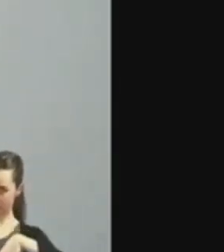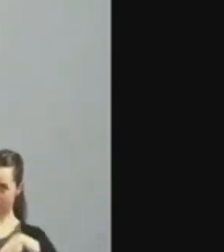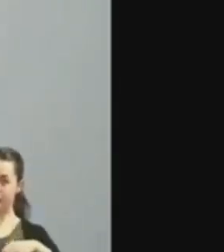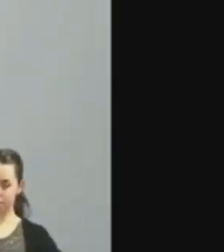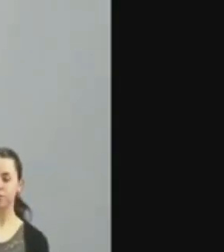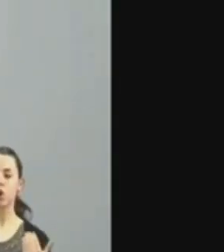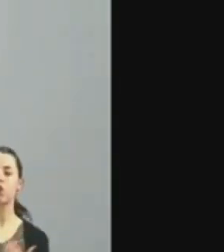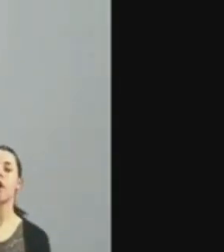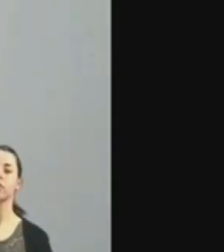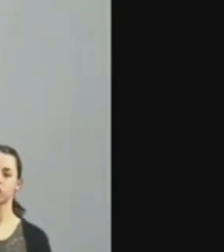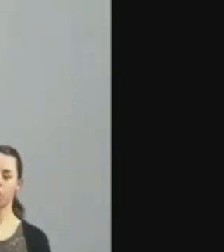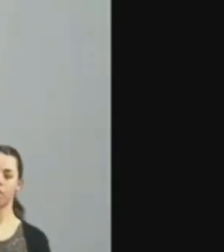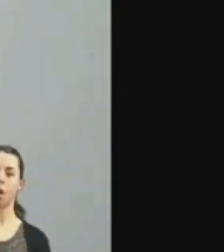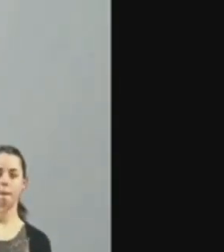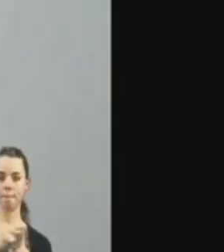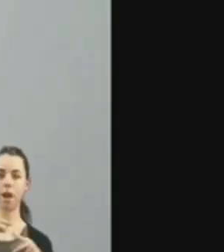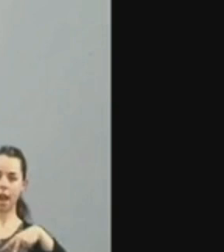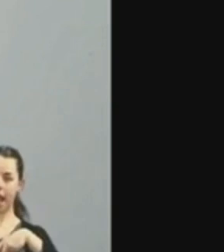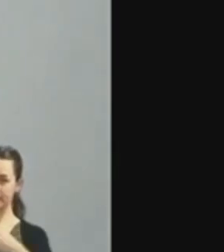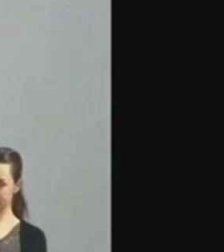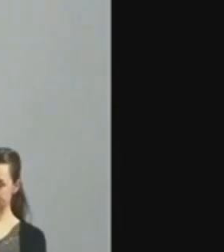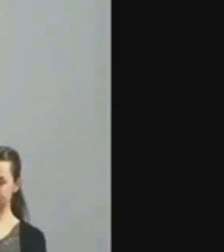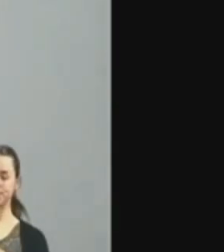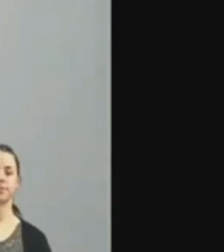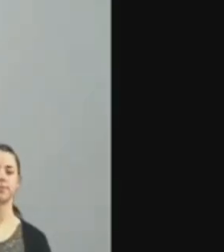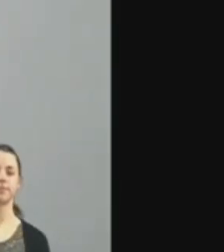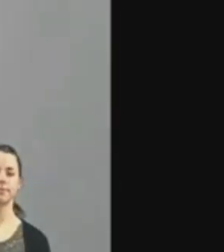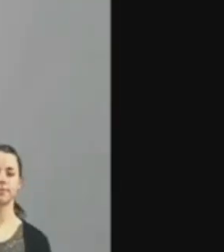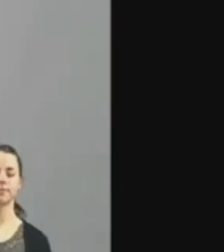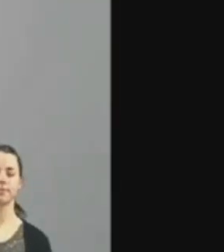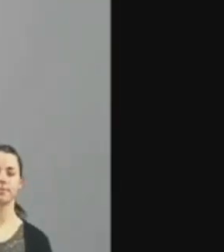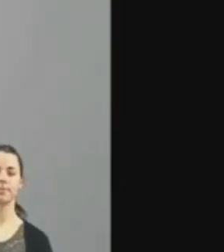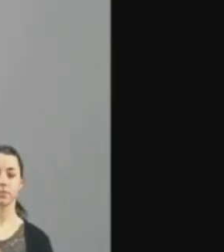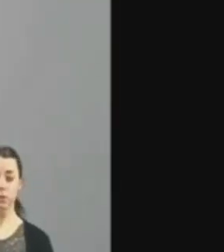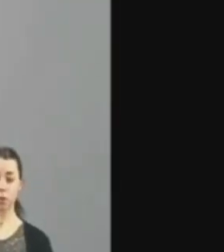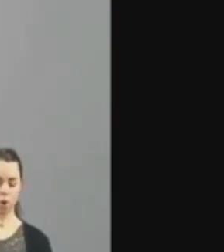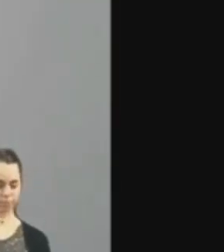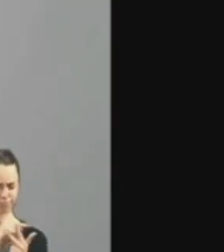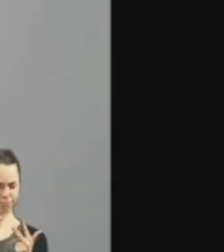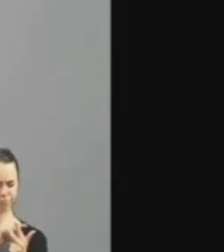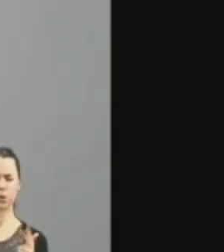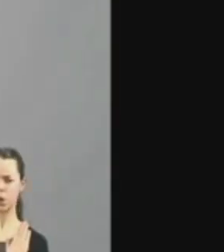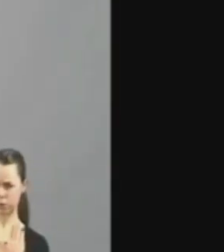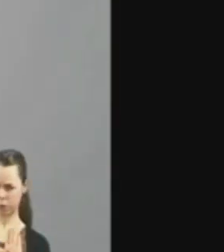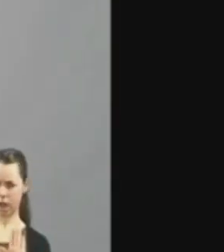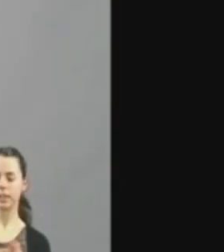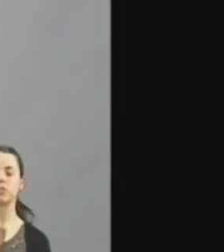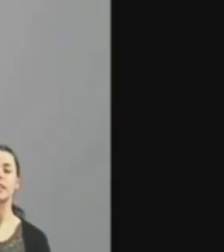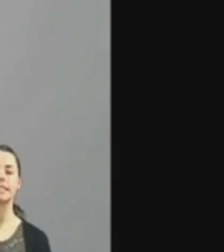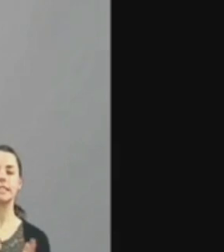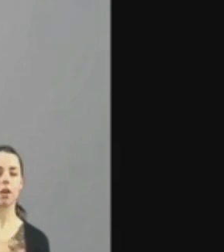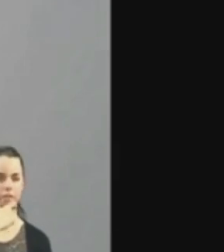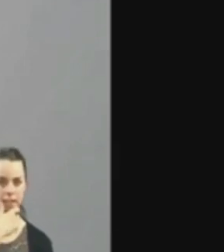za a, změní se nám význam celého slova. Byť to tak nevypadá, i tohle je jedna z